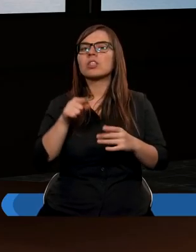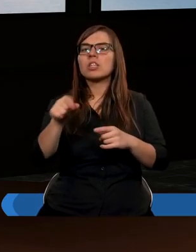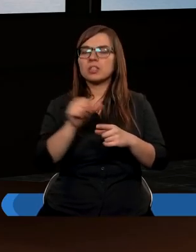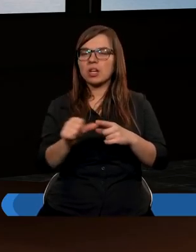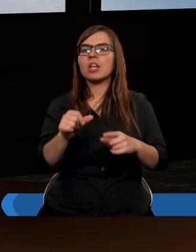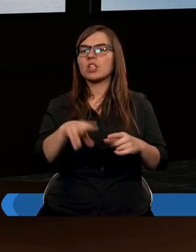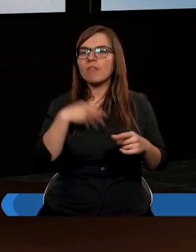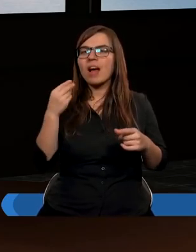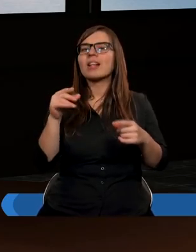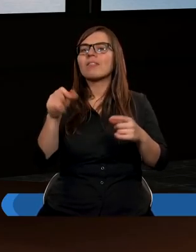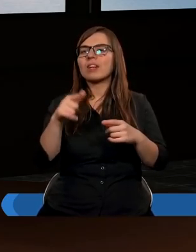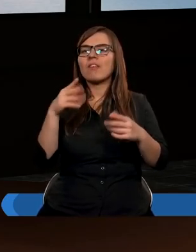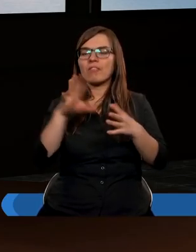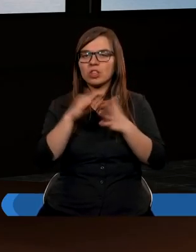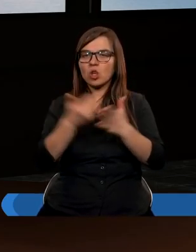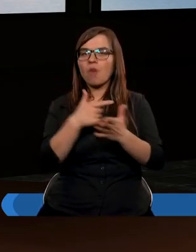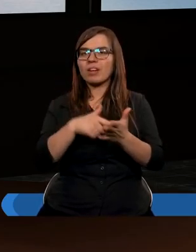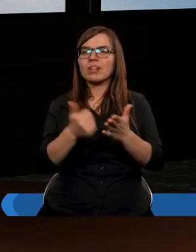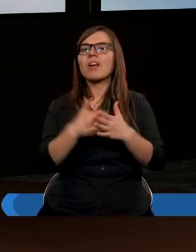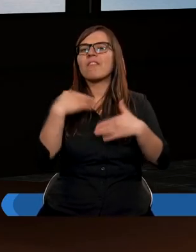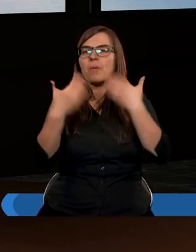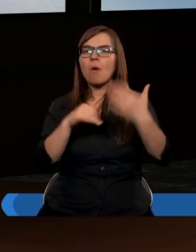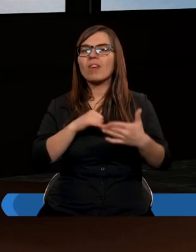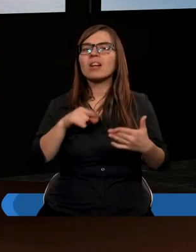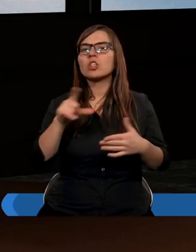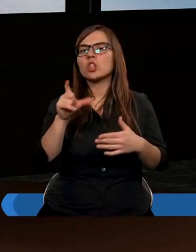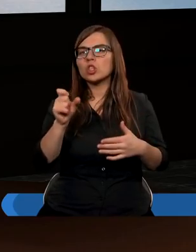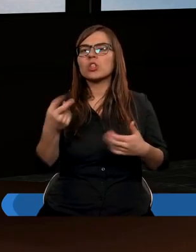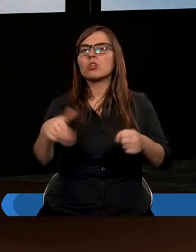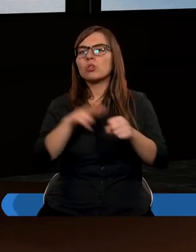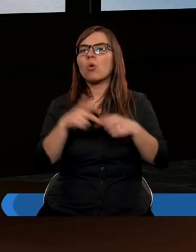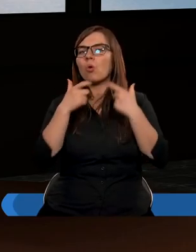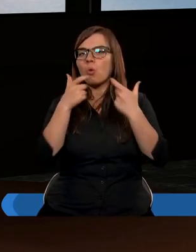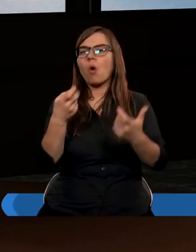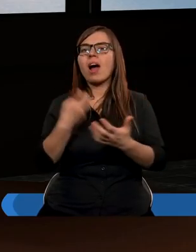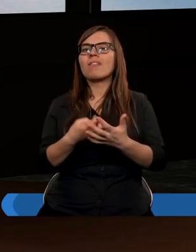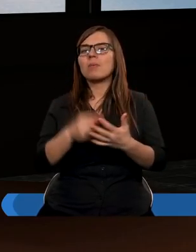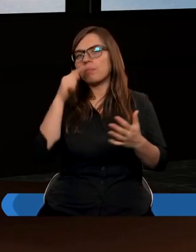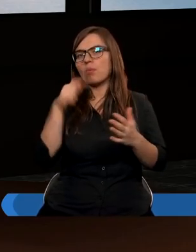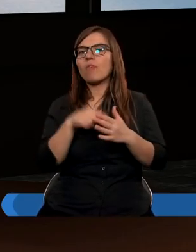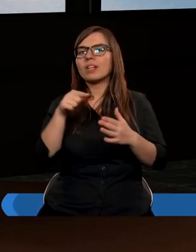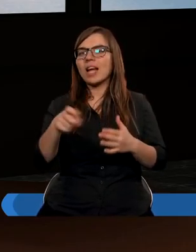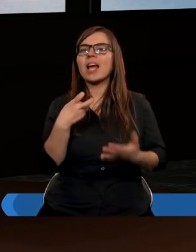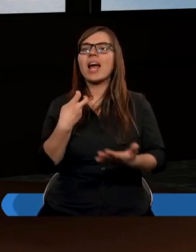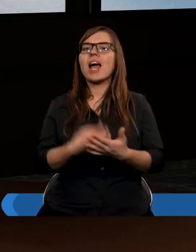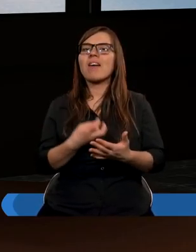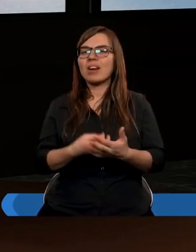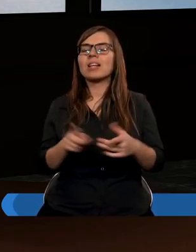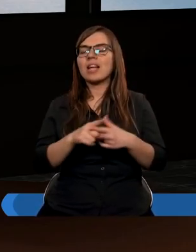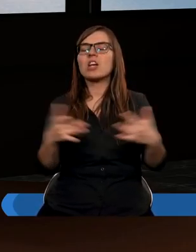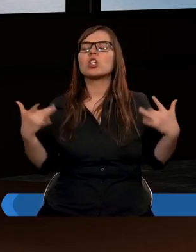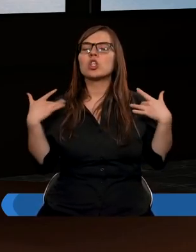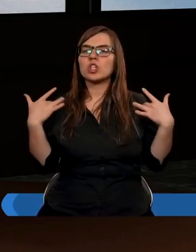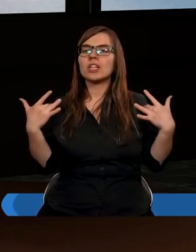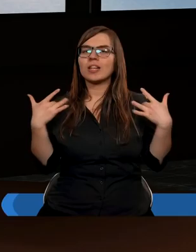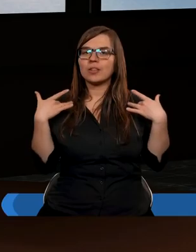został przyjęty. Nowym Testamencie też Paweł wypowiada się, że ci, którzy głoszą Ewangelię, powinni z tej Ewangelii też żyć.